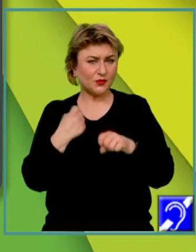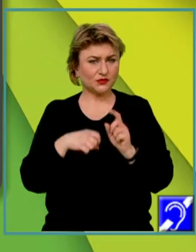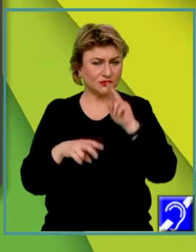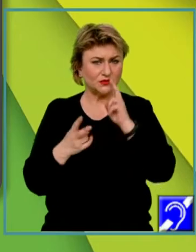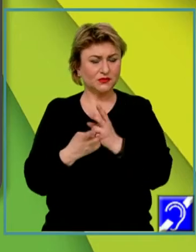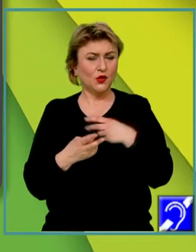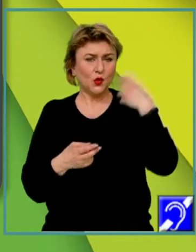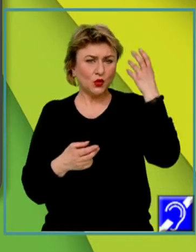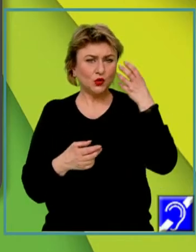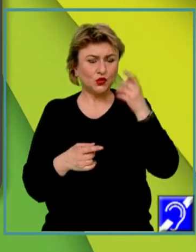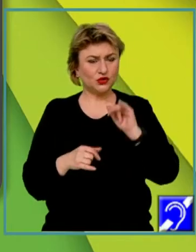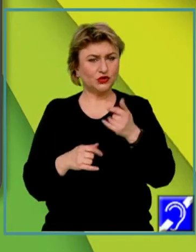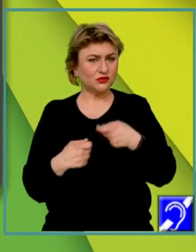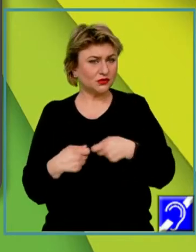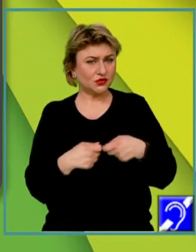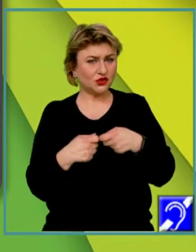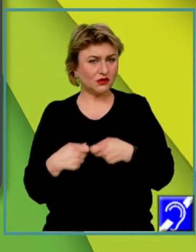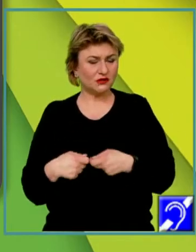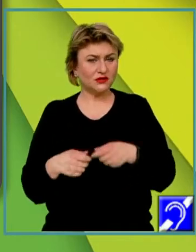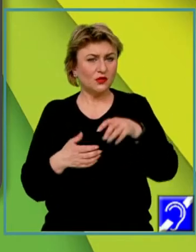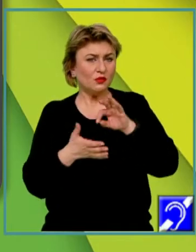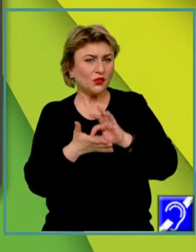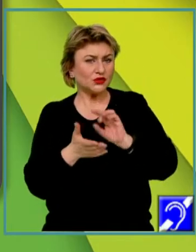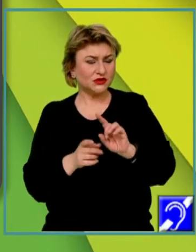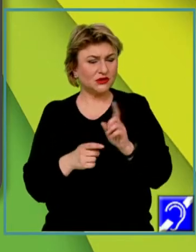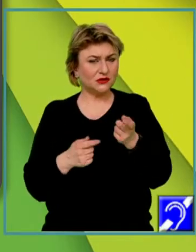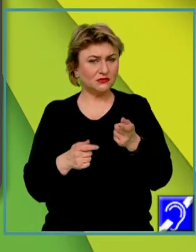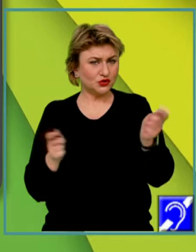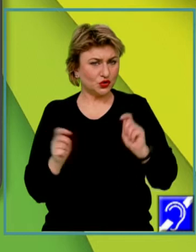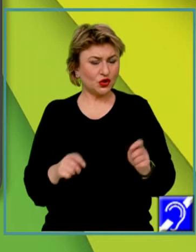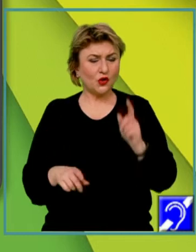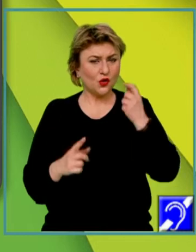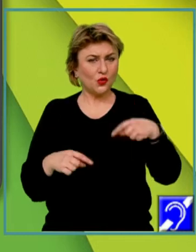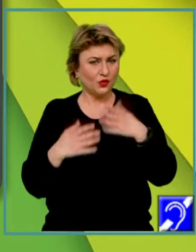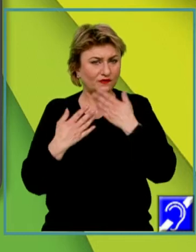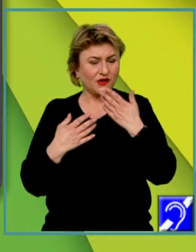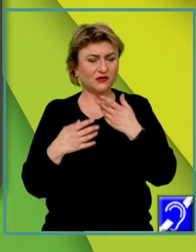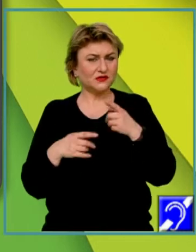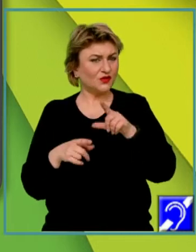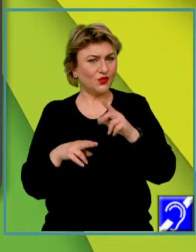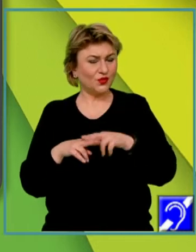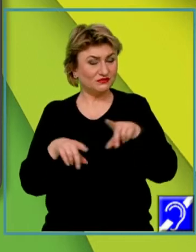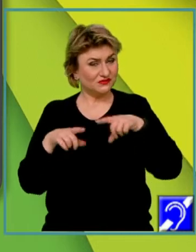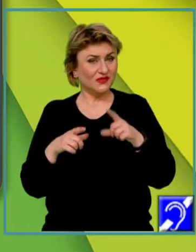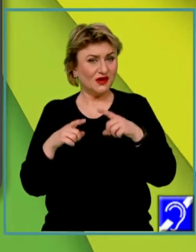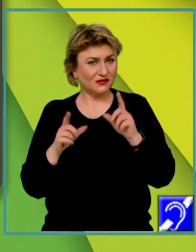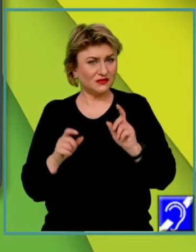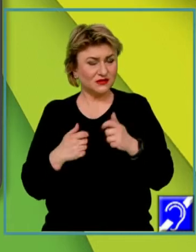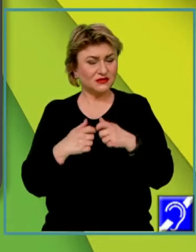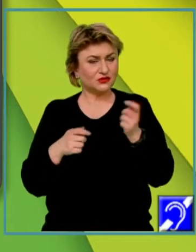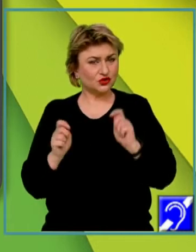potrivit culturii, societății și poziției sale sociale. Omul învață modurile de existență socială și